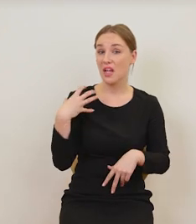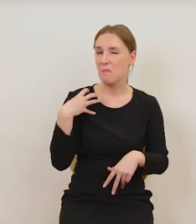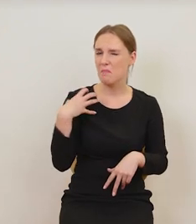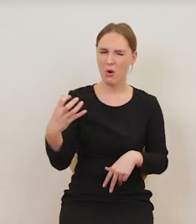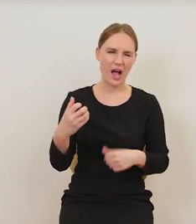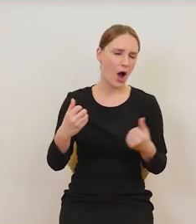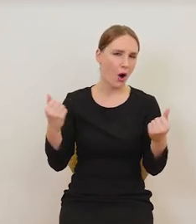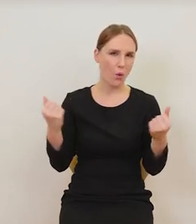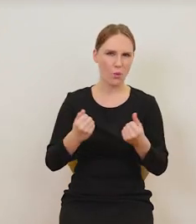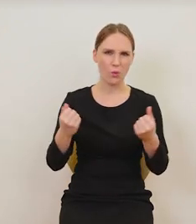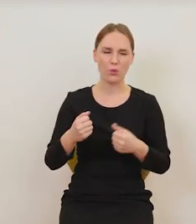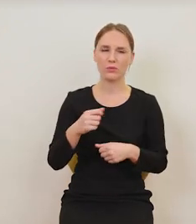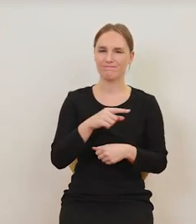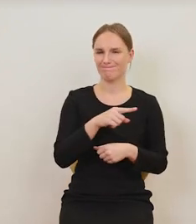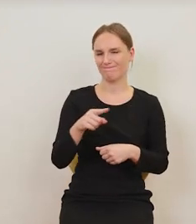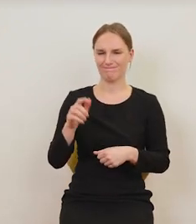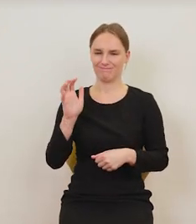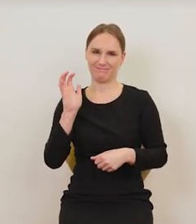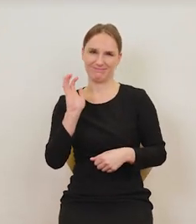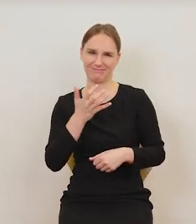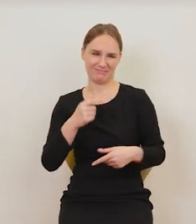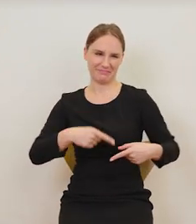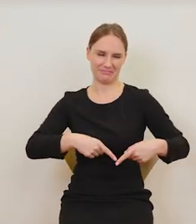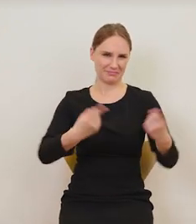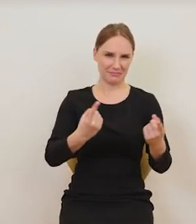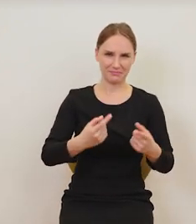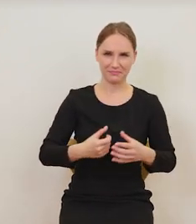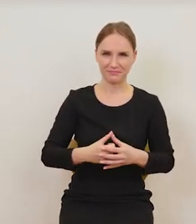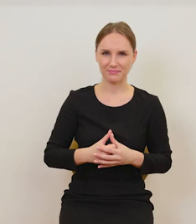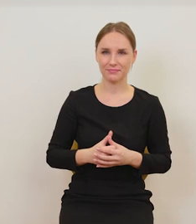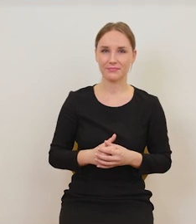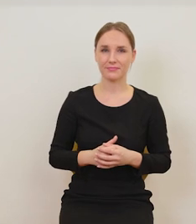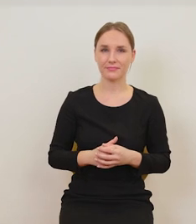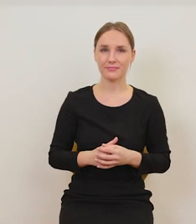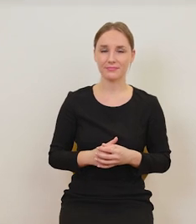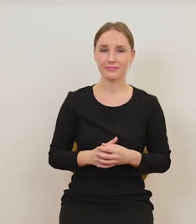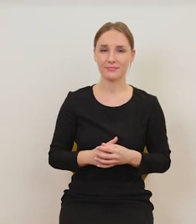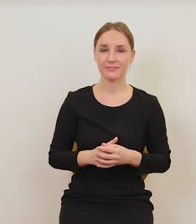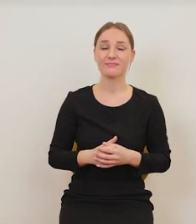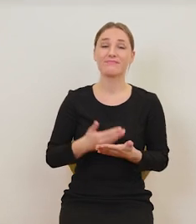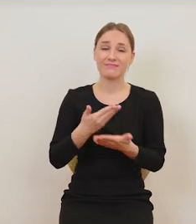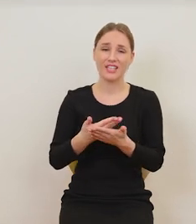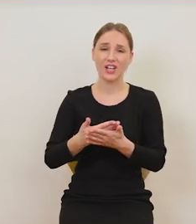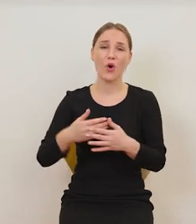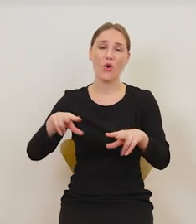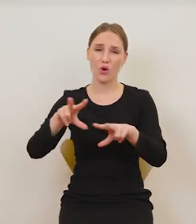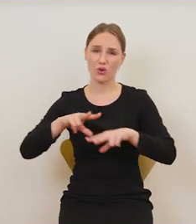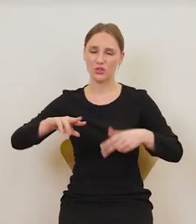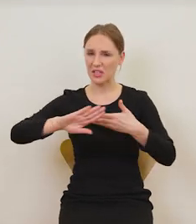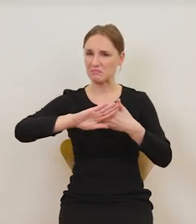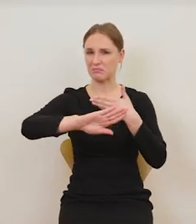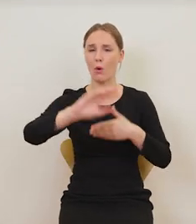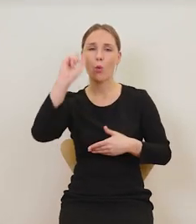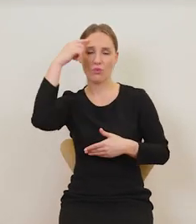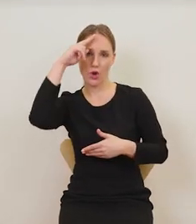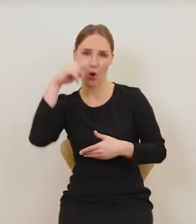przebogatej, to była w ogóle obraza majestatu, więc praktycznie rodzina się go wyrzekła, w szczególności